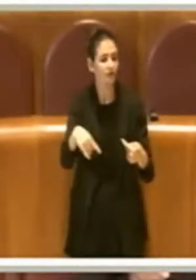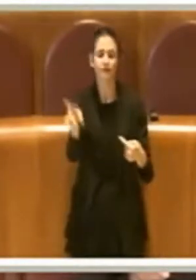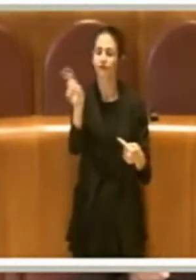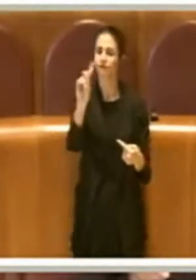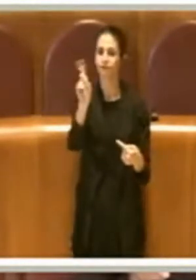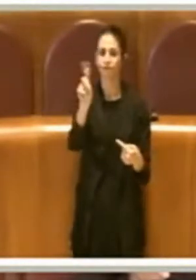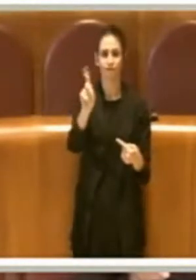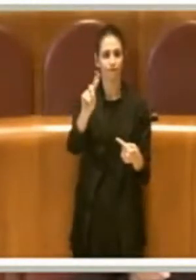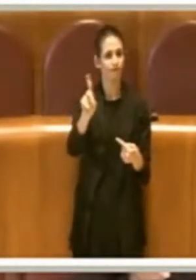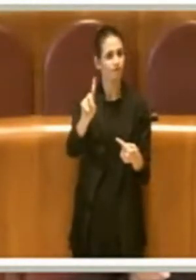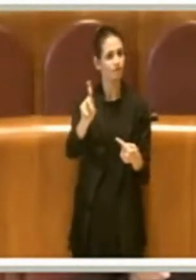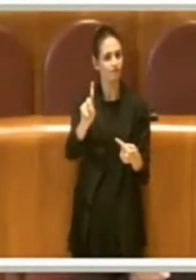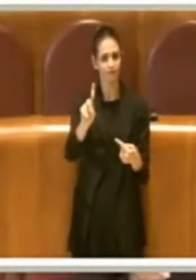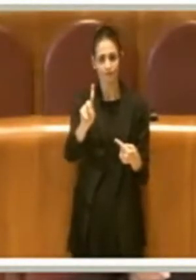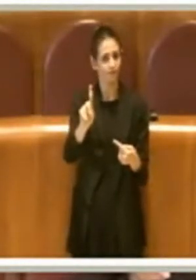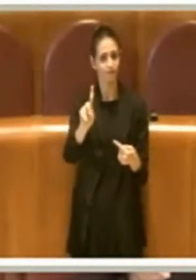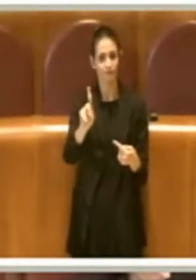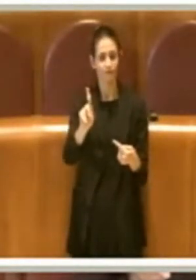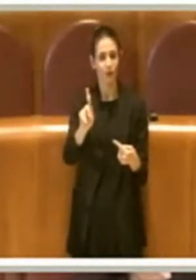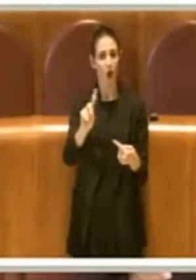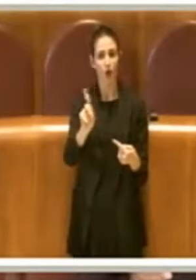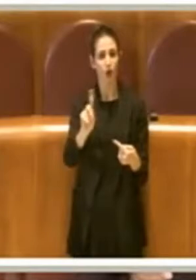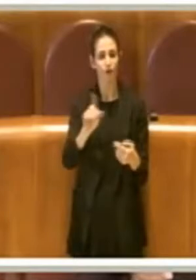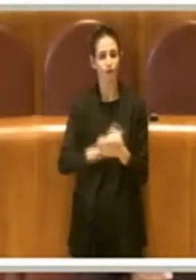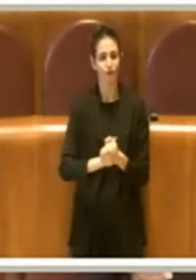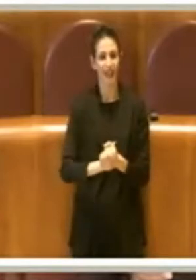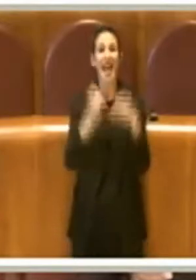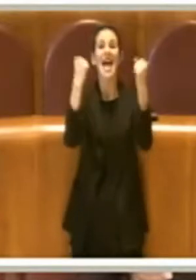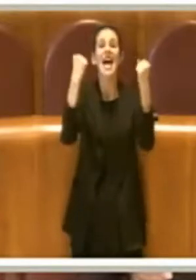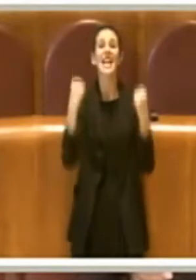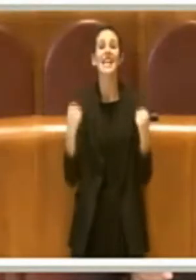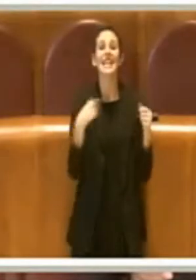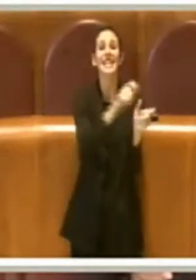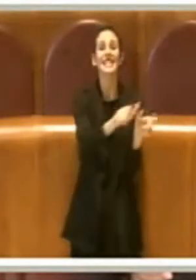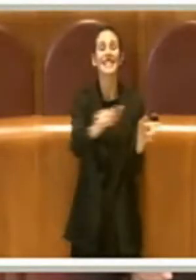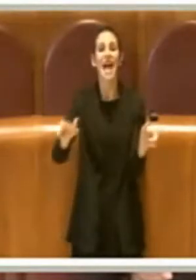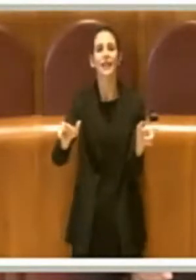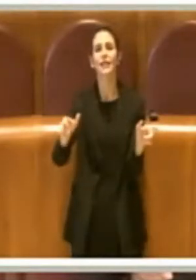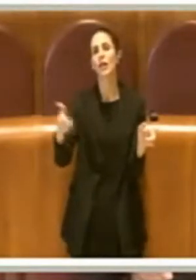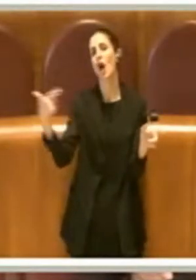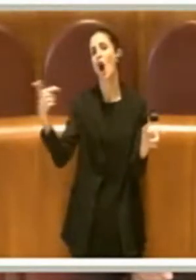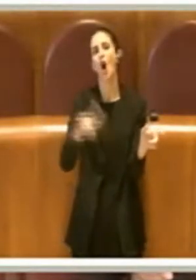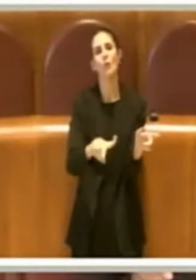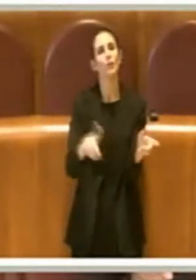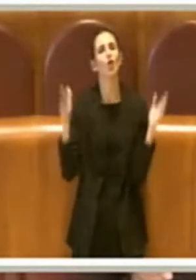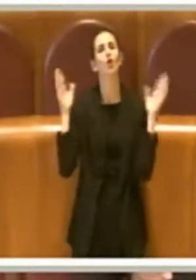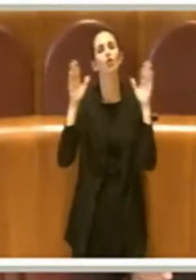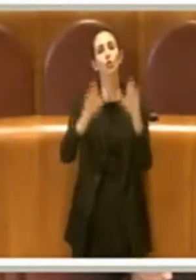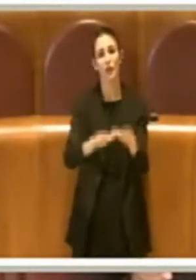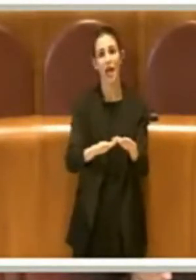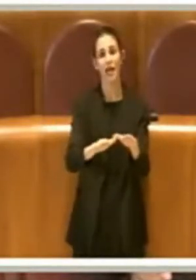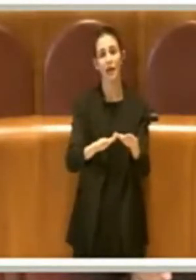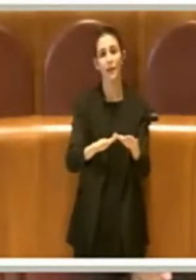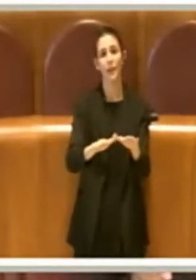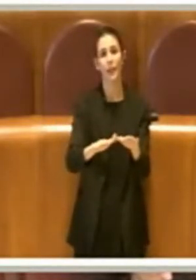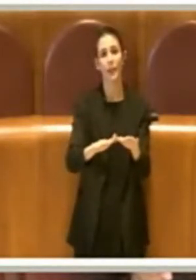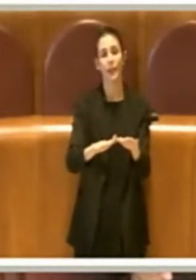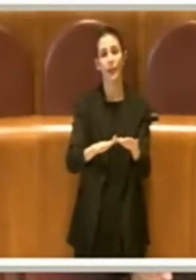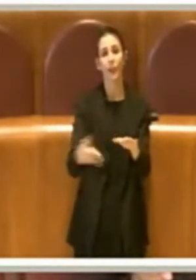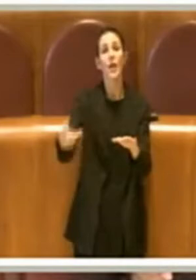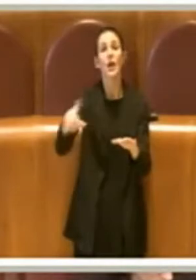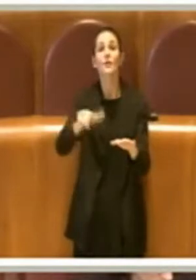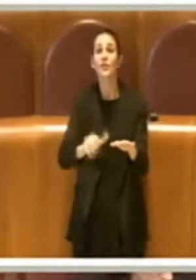I residenti vanno tutelati nell'equilibrio di